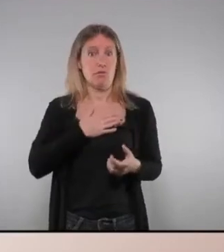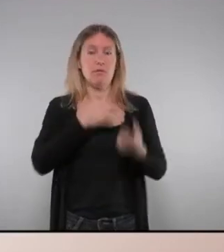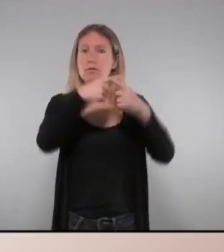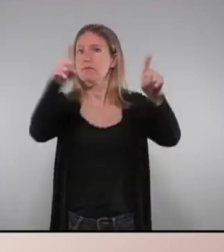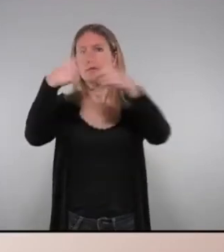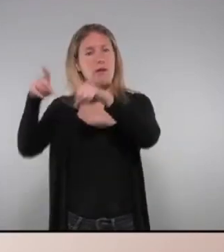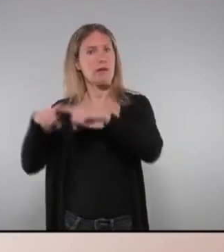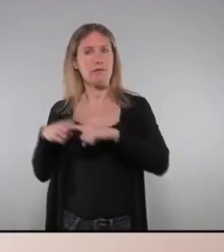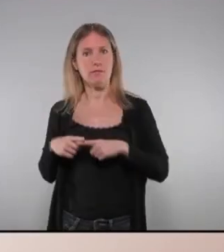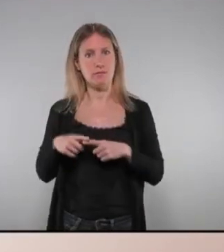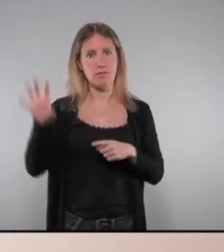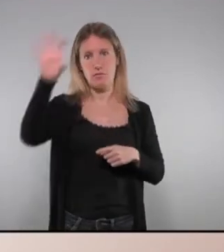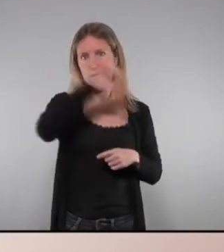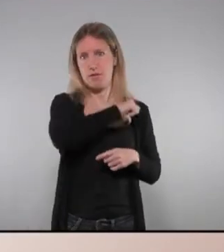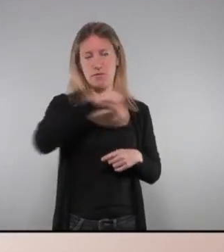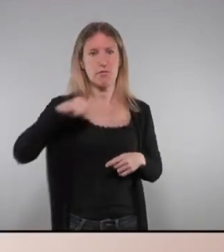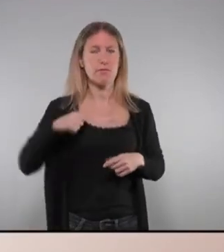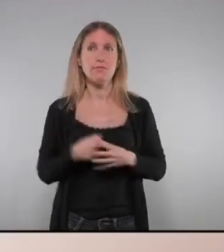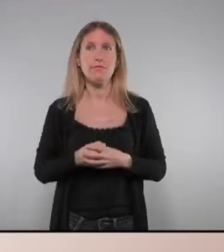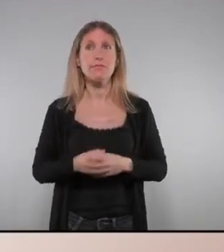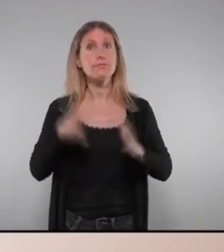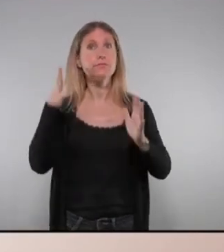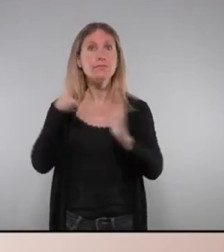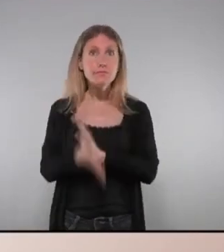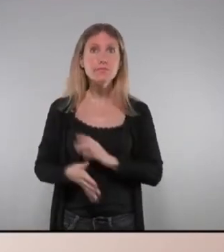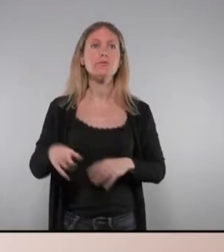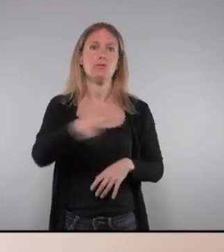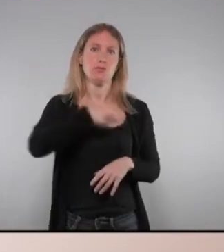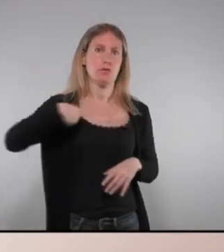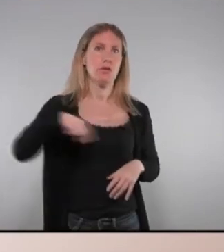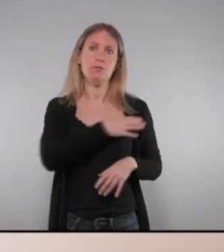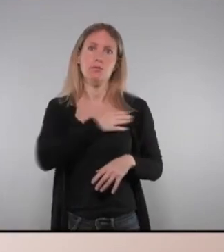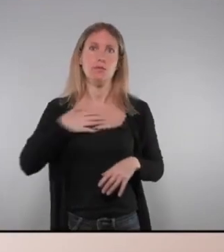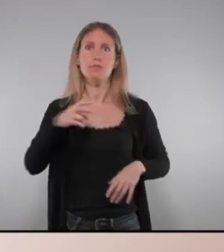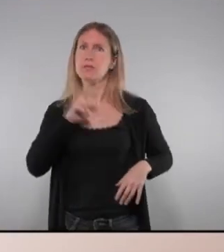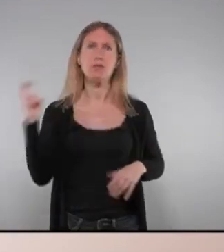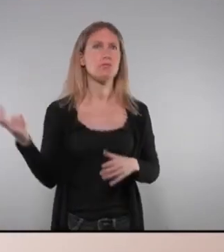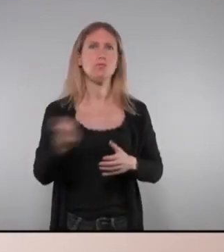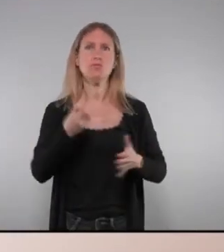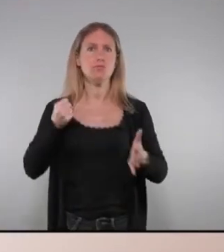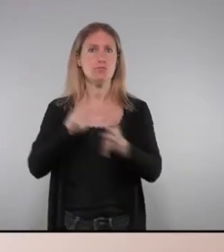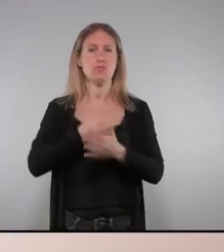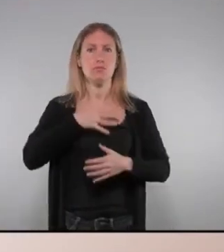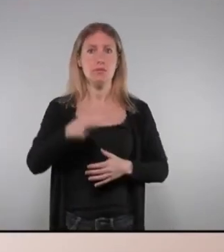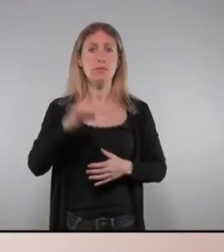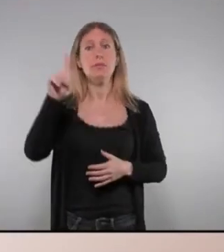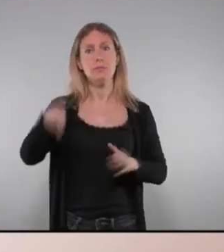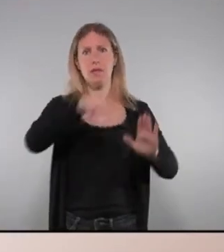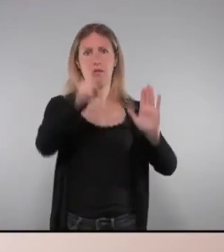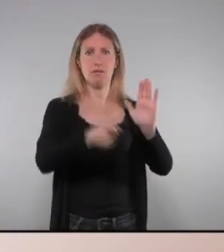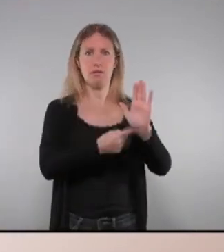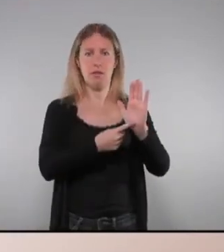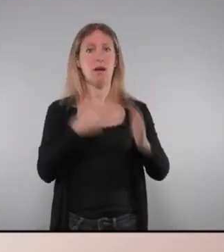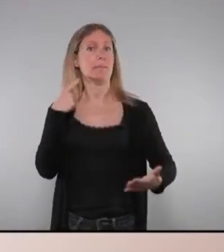diferents de les necessitats d'altres comunitats autònomes i per això nosaltres volem no només tots els recursos sinó poder legislar amb